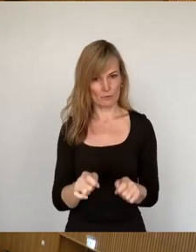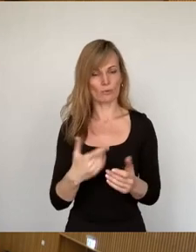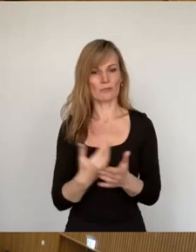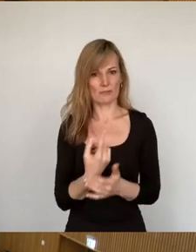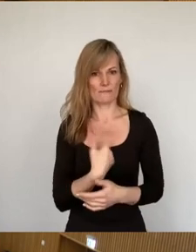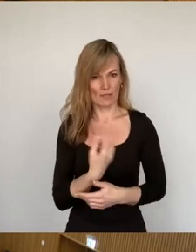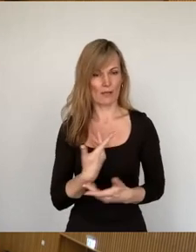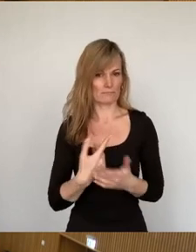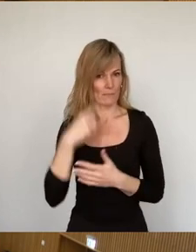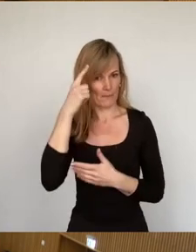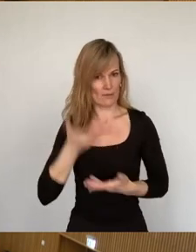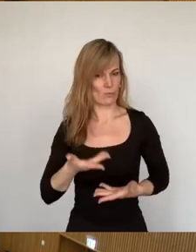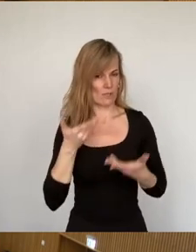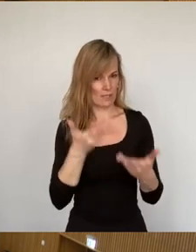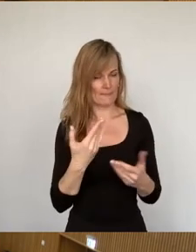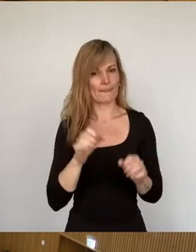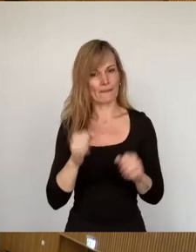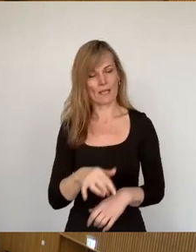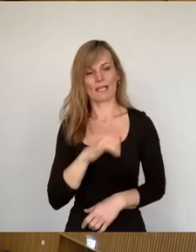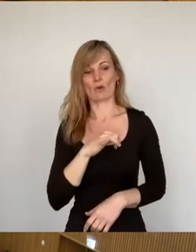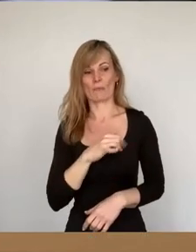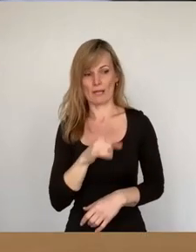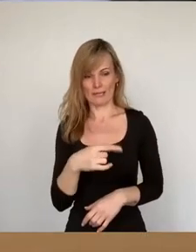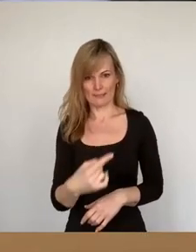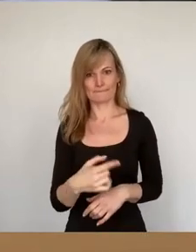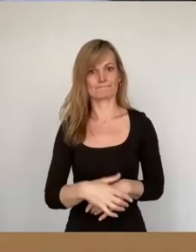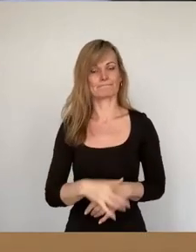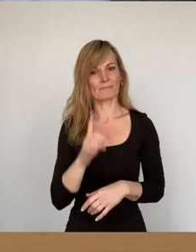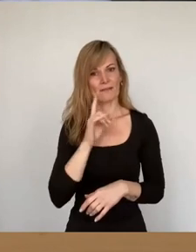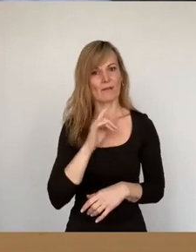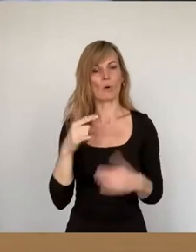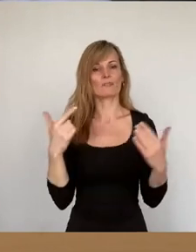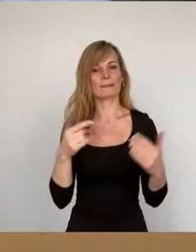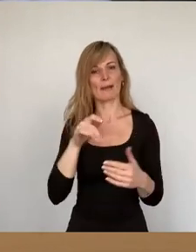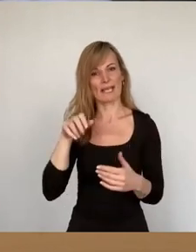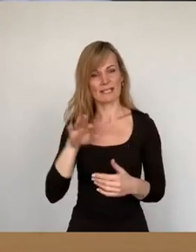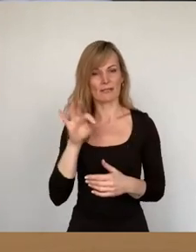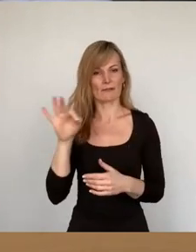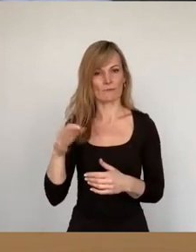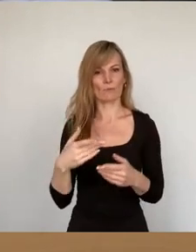dazu. Können Sie gespannt darauf sein. Aber als erstes mal Frau Siebenreicher für die Bündnis 90-Günen.